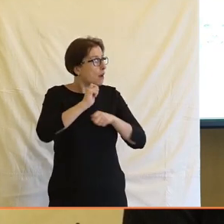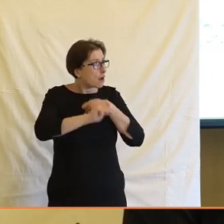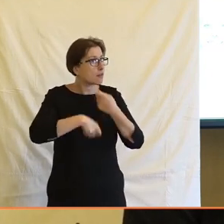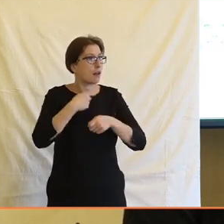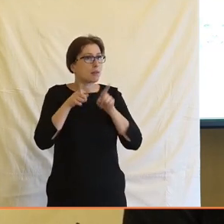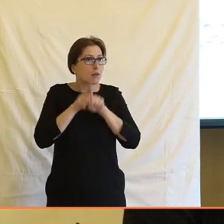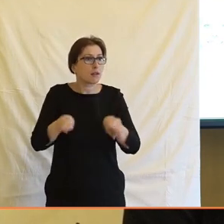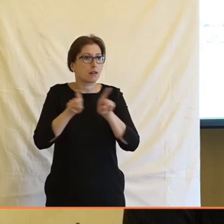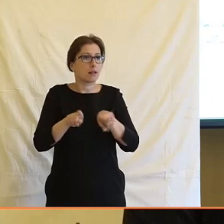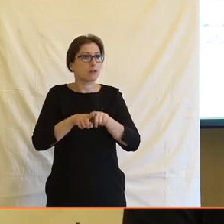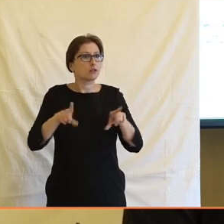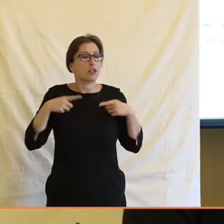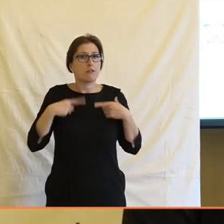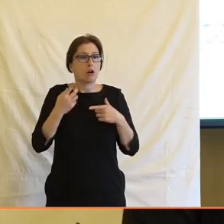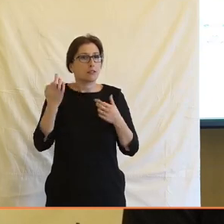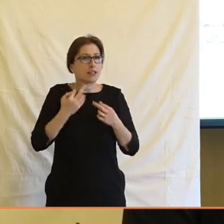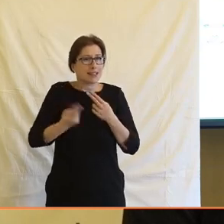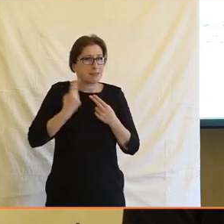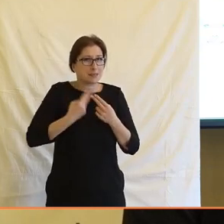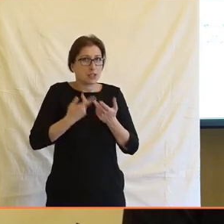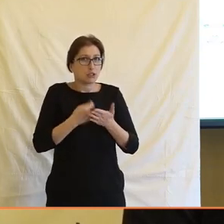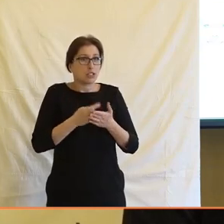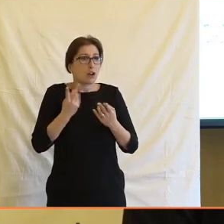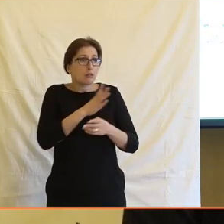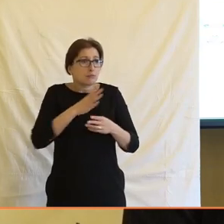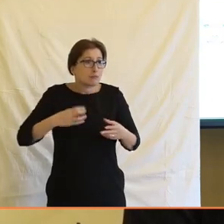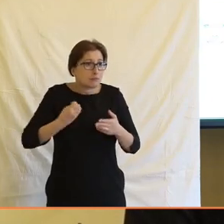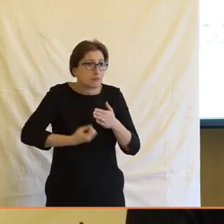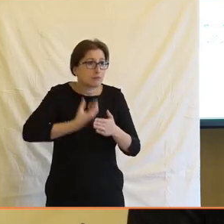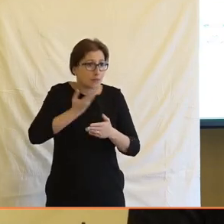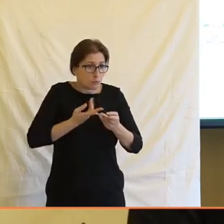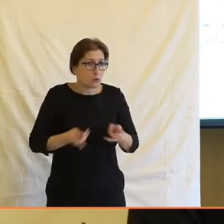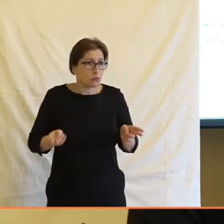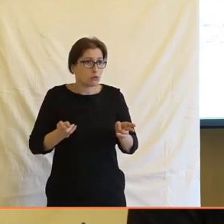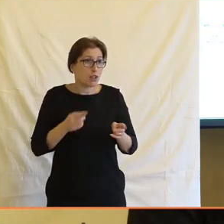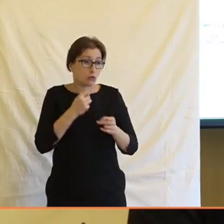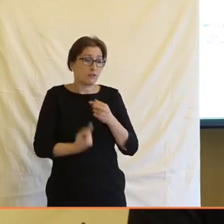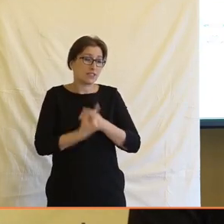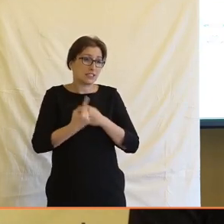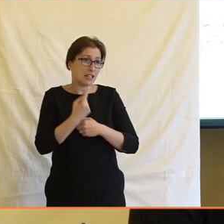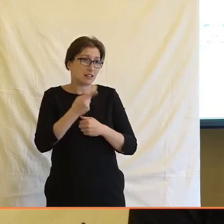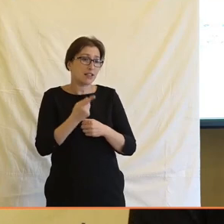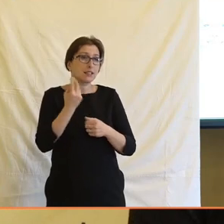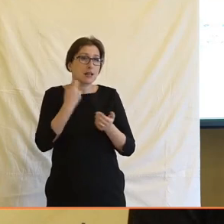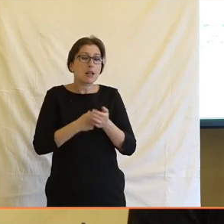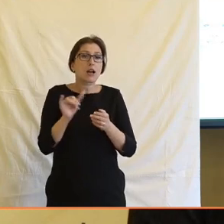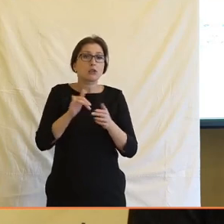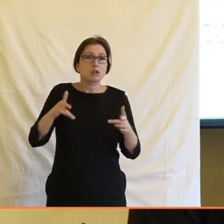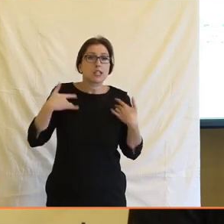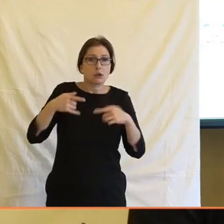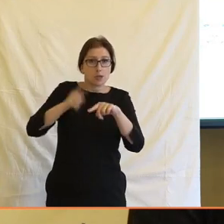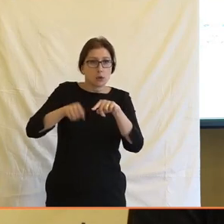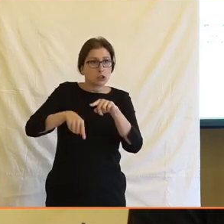stereotypy, nezdravé stereotypy a nebezpečné stereotypy a toto je jeden z důsledků, že v podstatě vidět někoho, kdo je